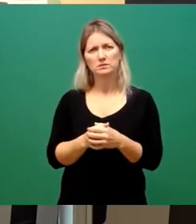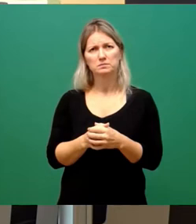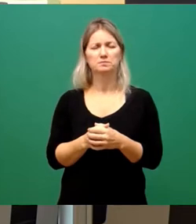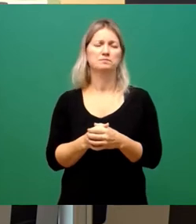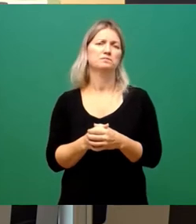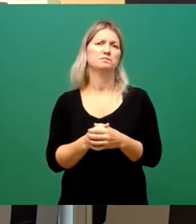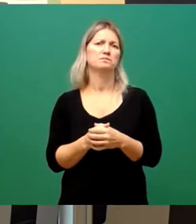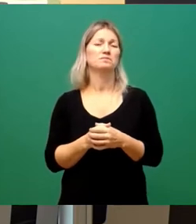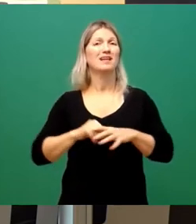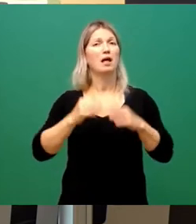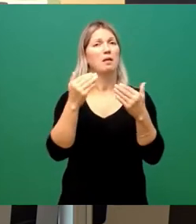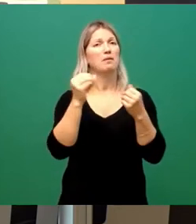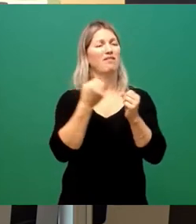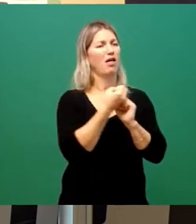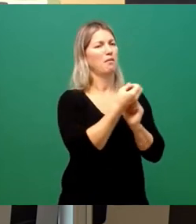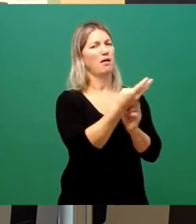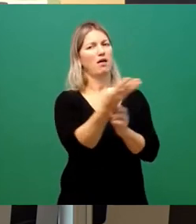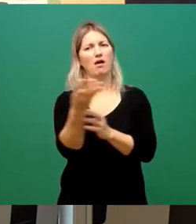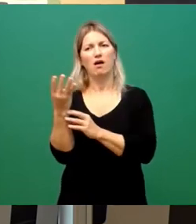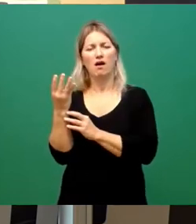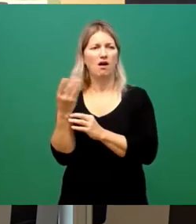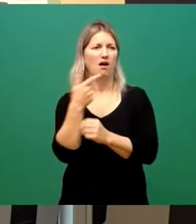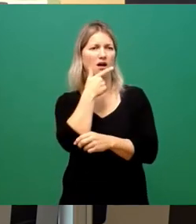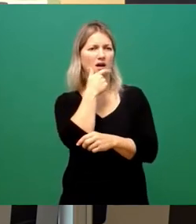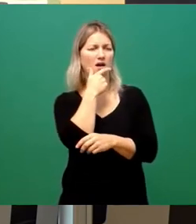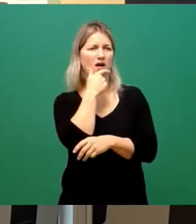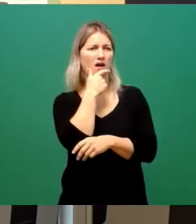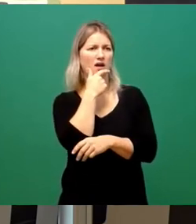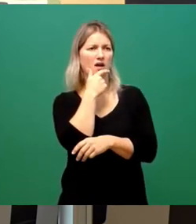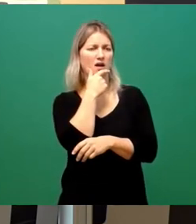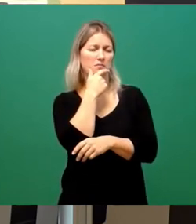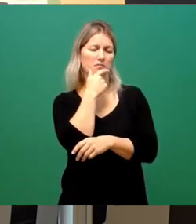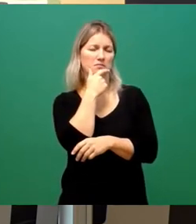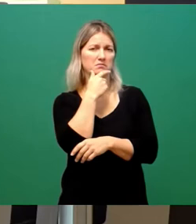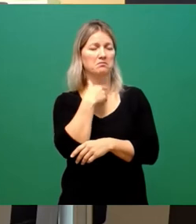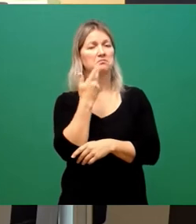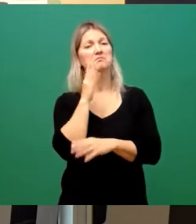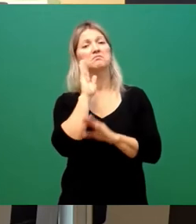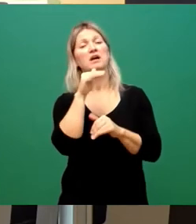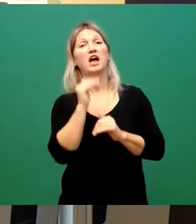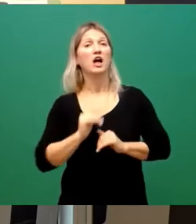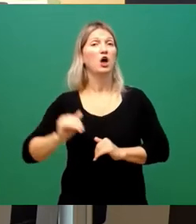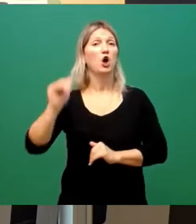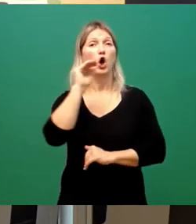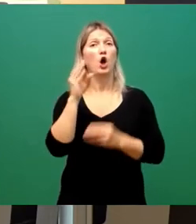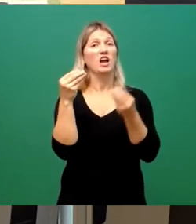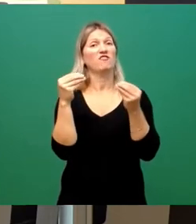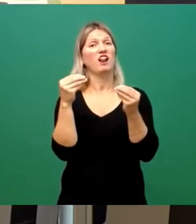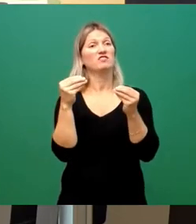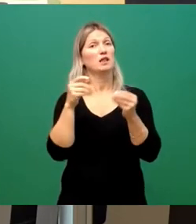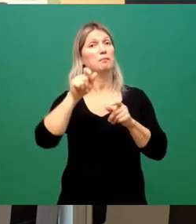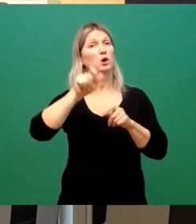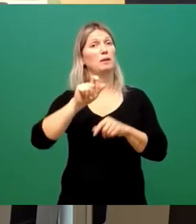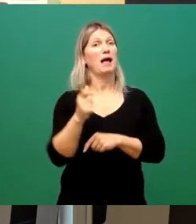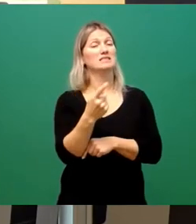Bewerberinnen und Bewerber können wir es uns schlicht und einfach nicht leisten. Hochqualifizierte Bürgermeisterinnen und